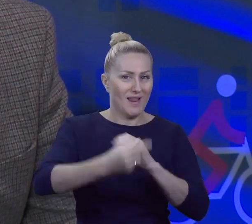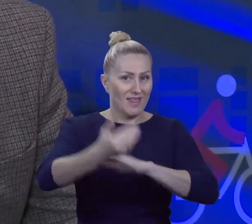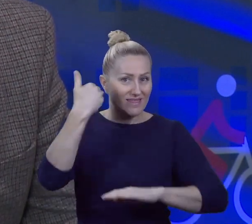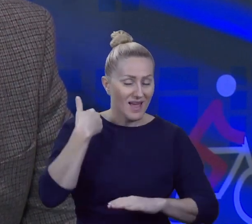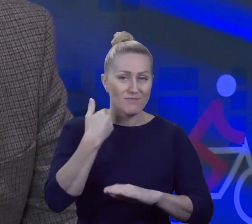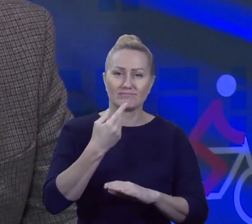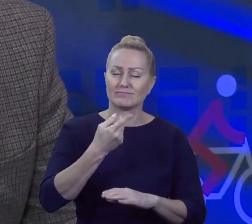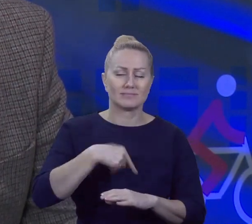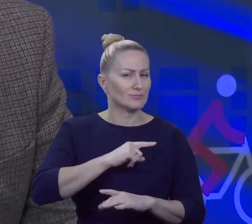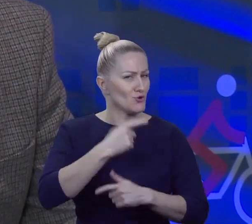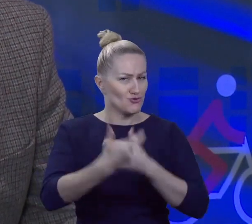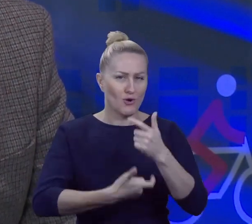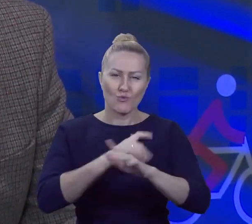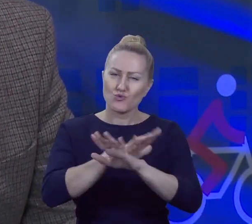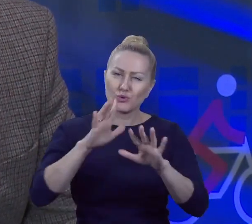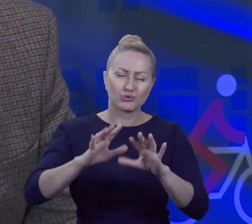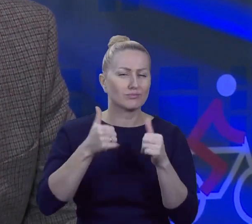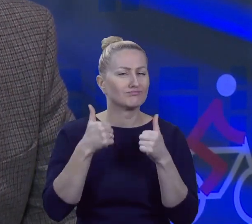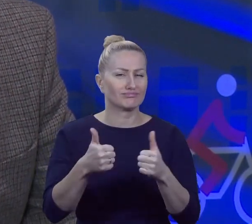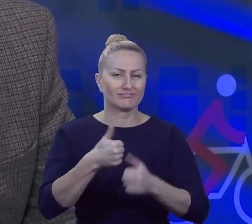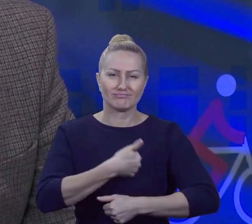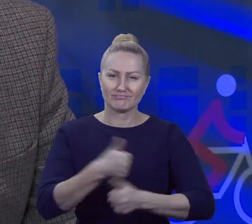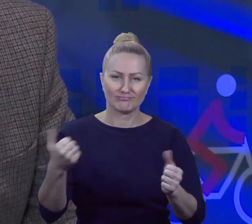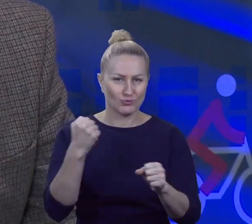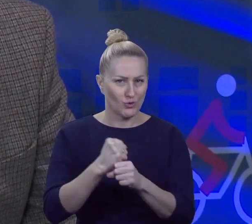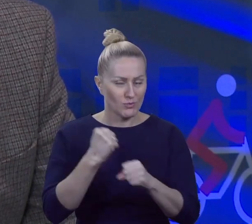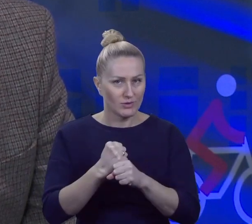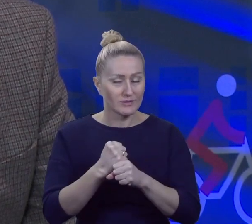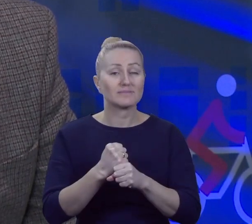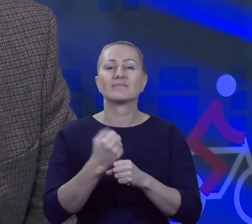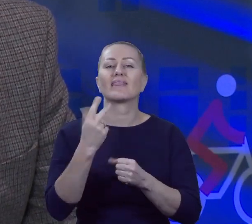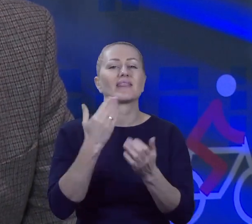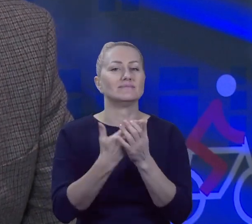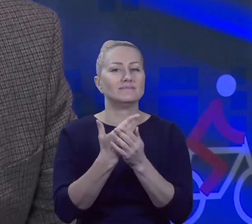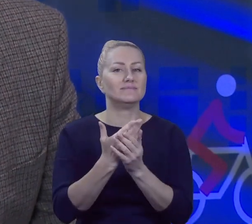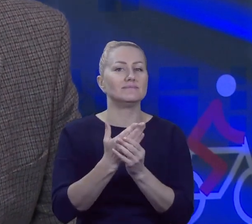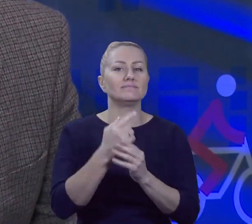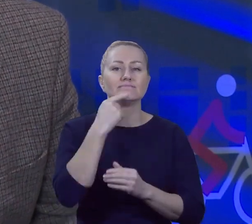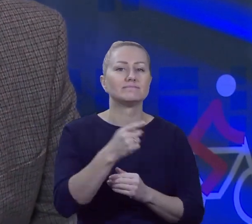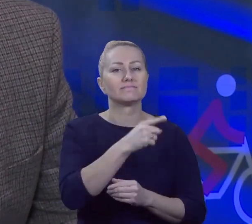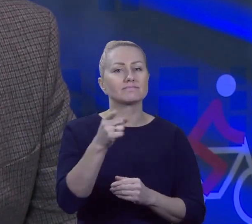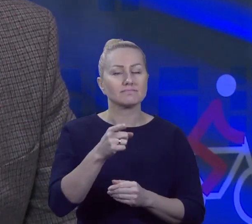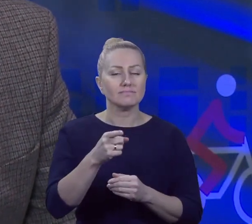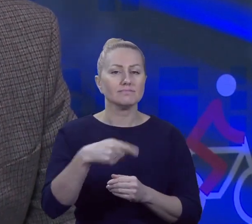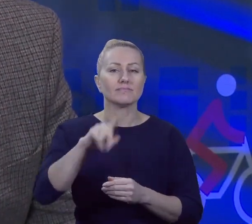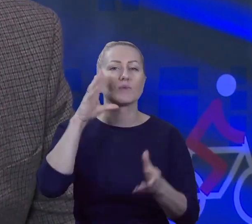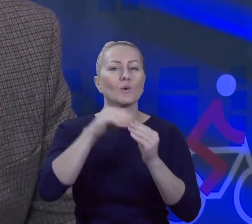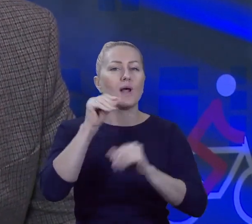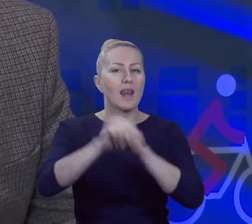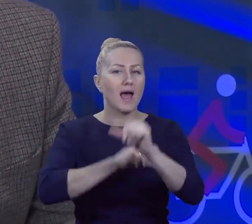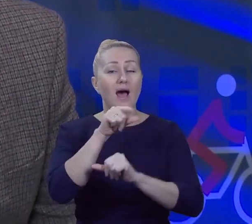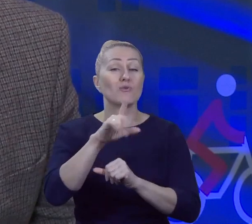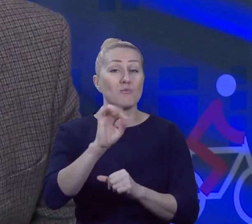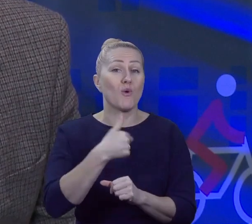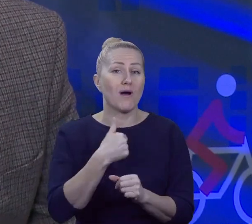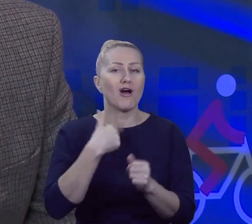zrobiliśmy kawał dobrej roboty. I nie dlatego, że mówię tutaj o tych ostatnich latach, bo przecież ja 35 lat temu